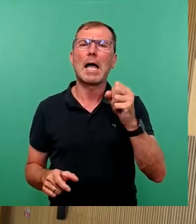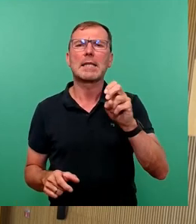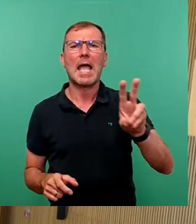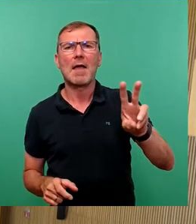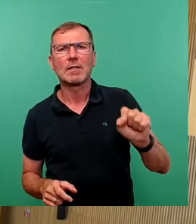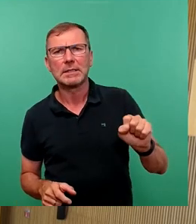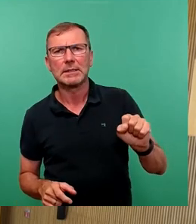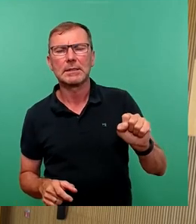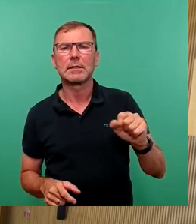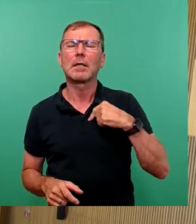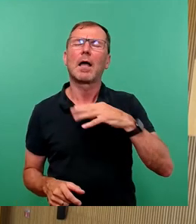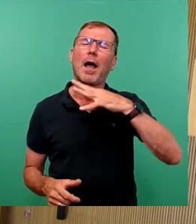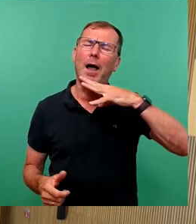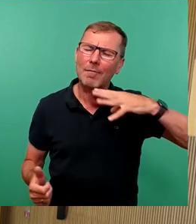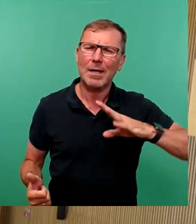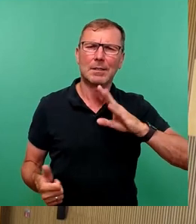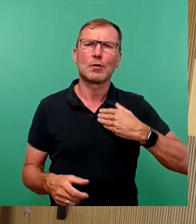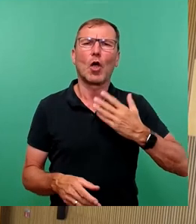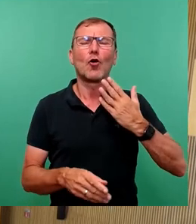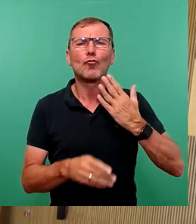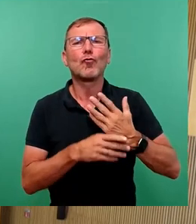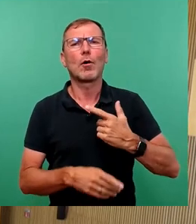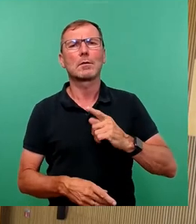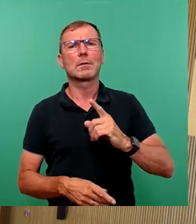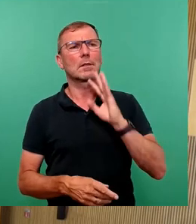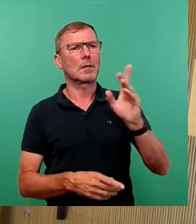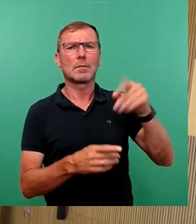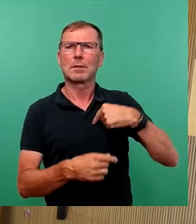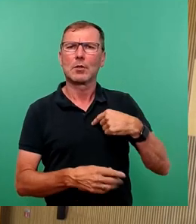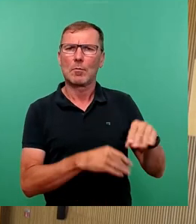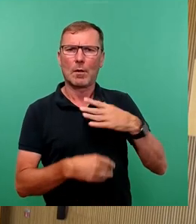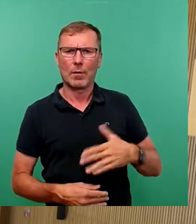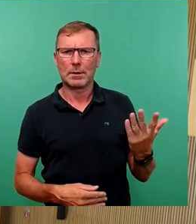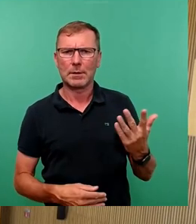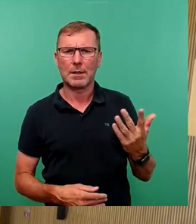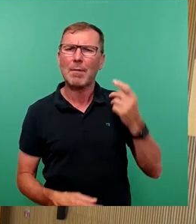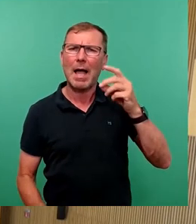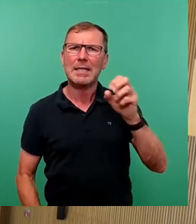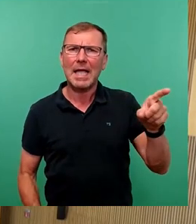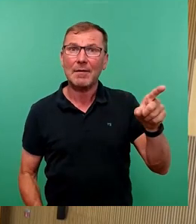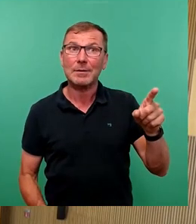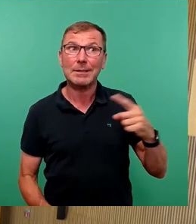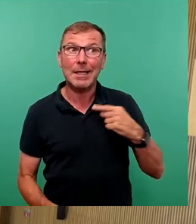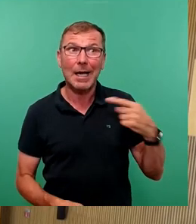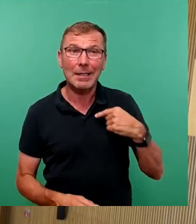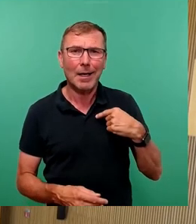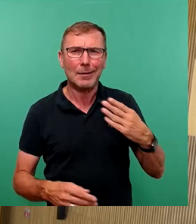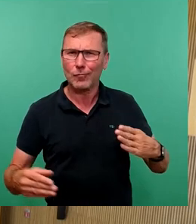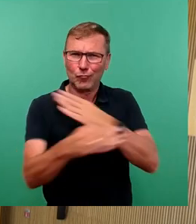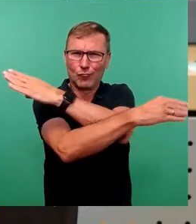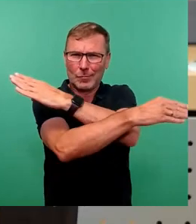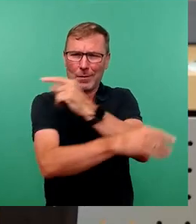vieles, das gesagt, was ich sagen wollte, muss ich sagen. Mit dem Herrn Drews liege ich eigentlich sonst völlig verquer, aber